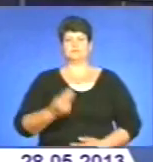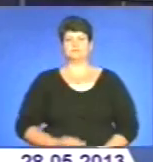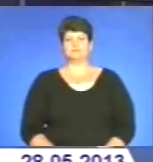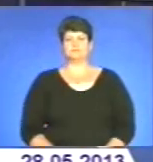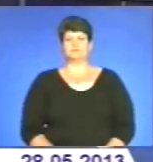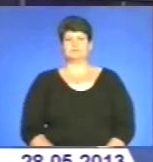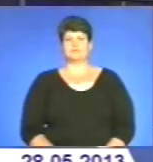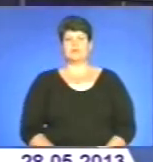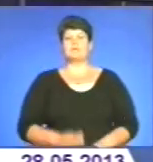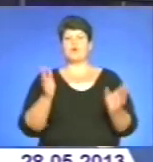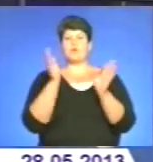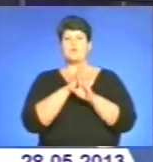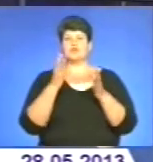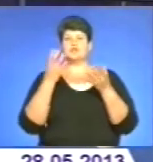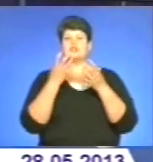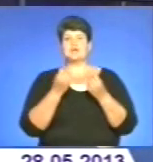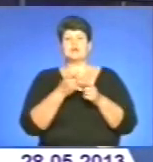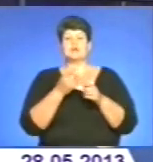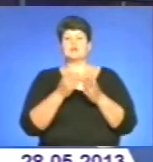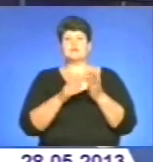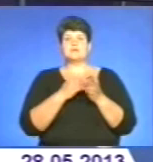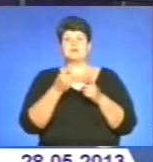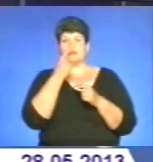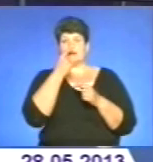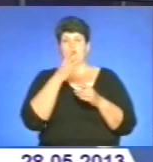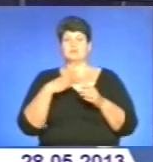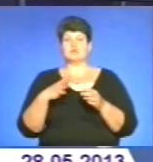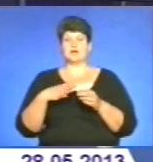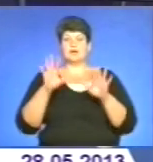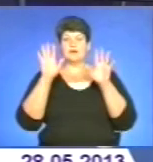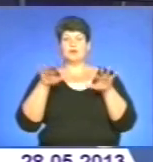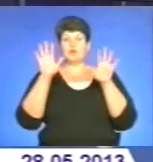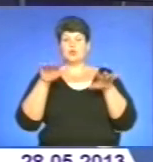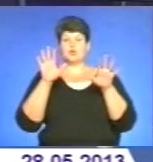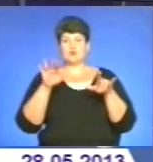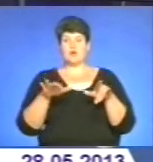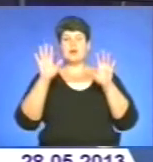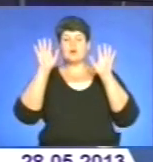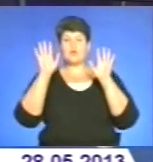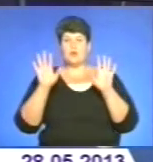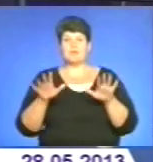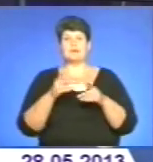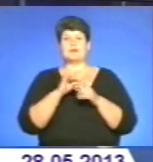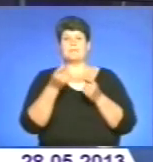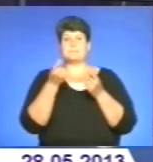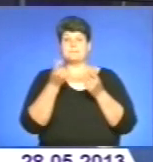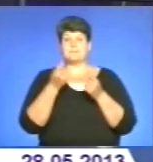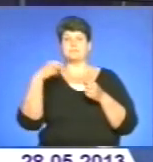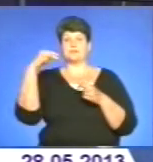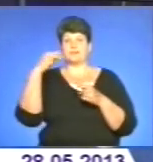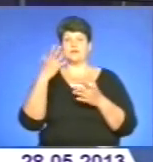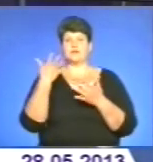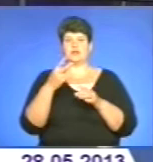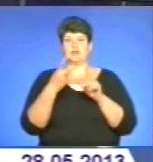І про погоду. Ще зовсім недавно ми з нетерпінням чекали дощу. Проте опади, хоч невеликими перервами, тривають вже